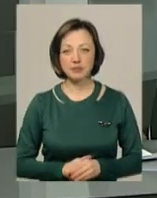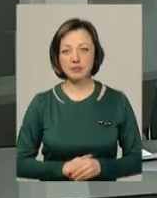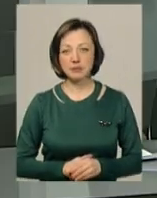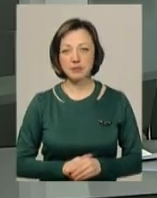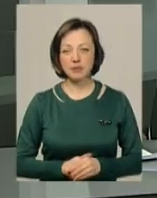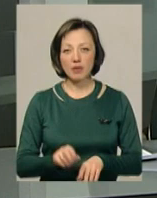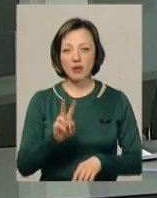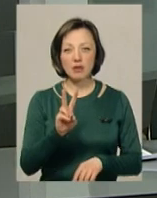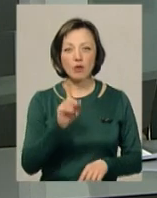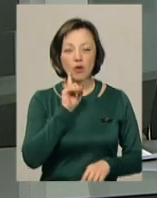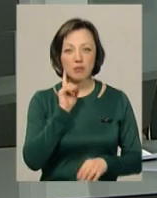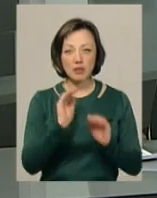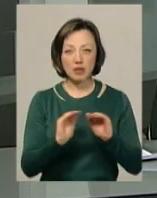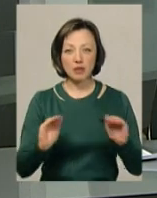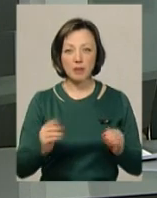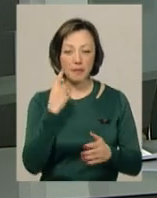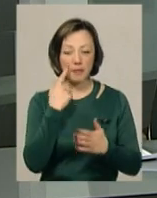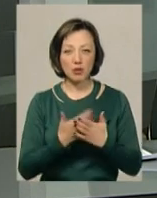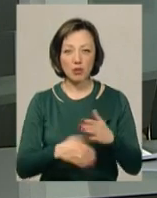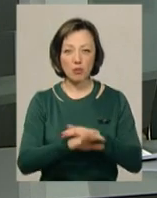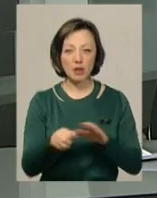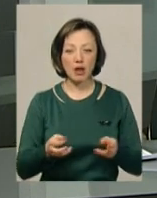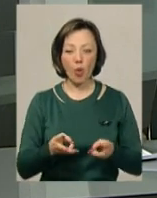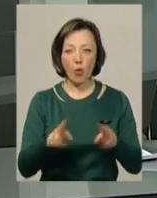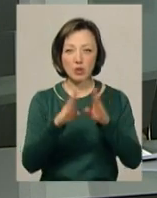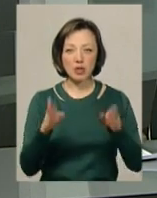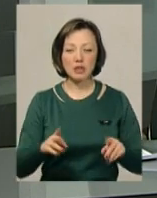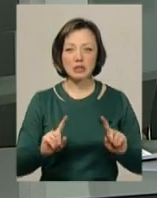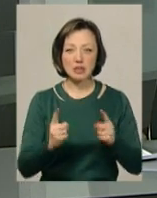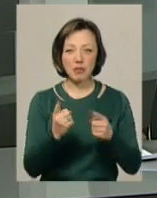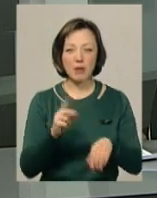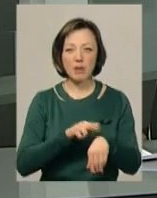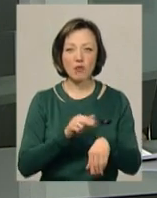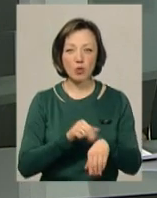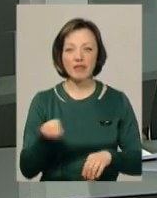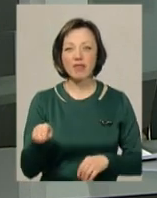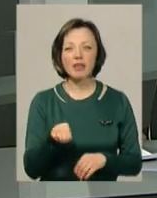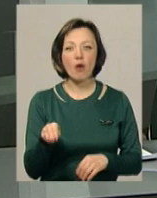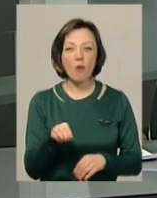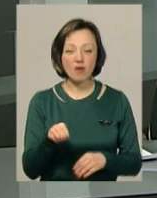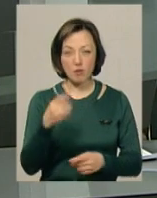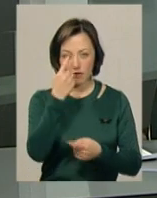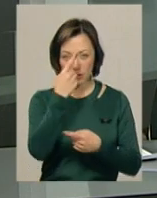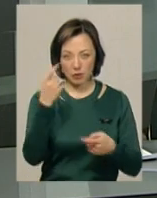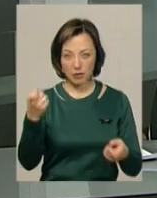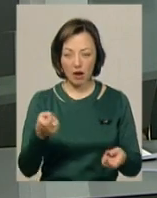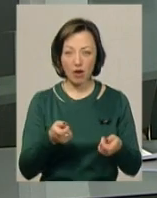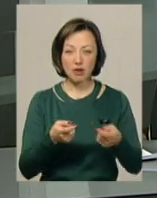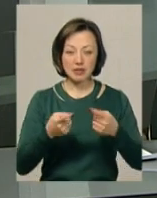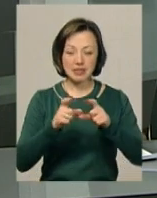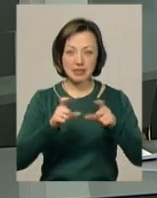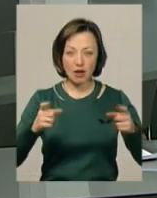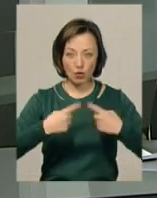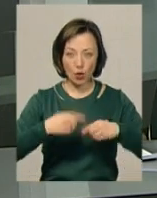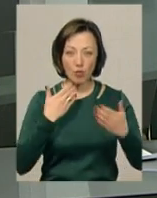Двох підлітків, яких підозрюють в обкраданні котельні, затримали правоохоронці у Теофіполі. Про це повідомляє сектор комунікації обласного управління